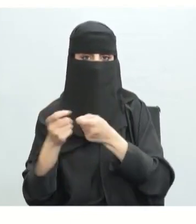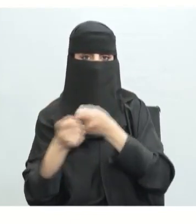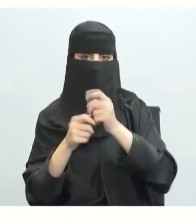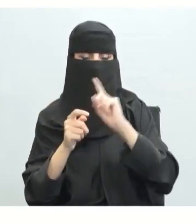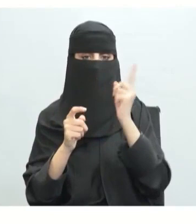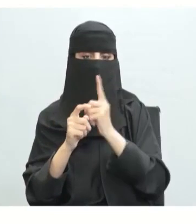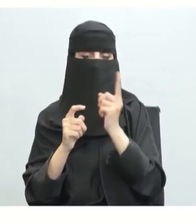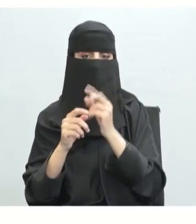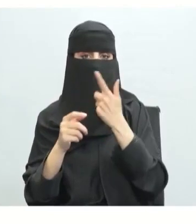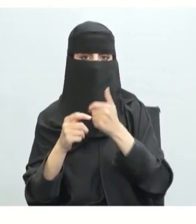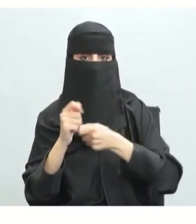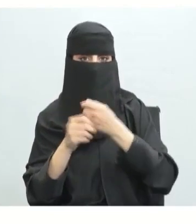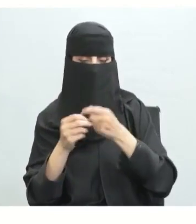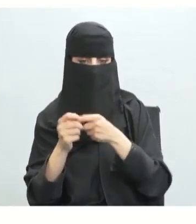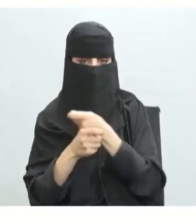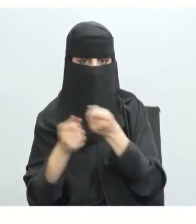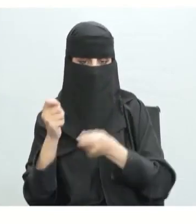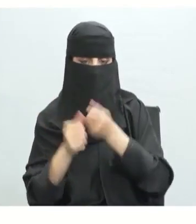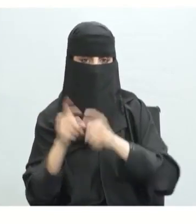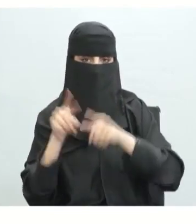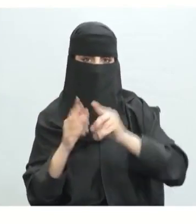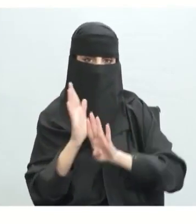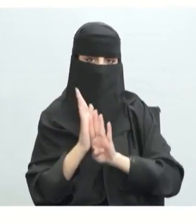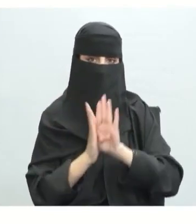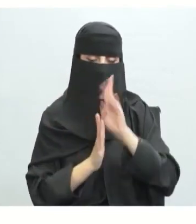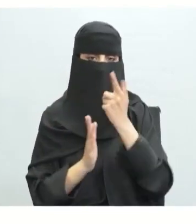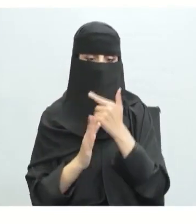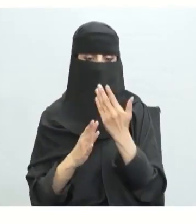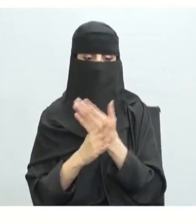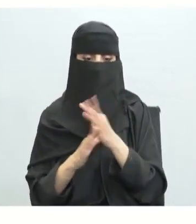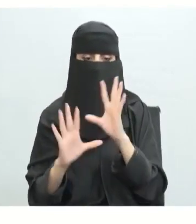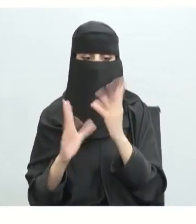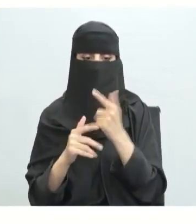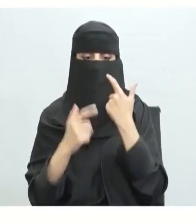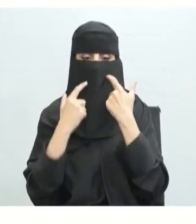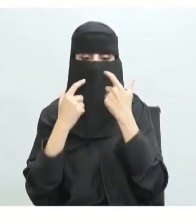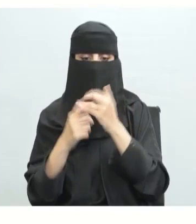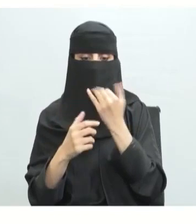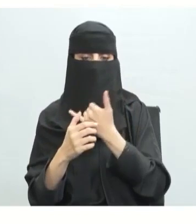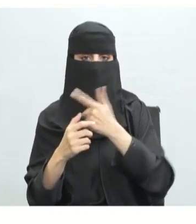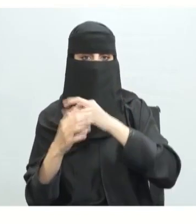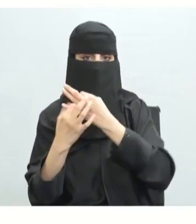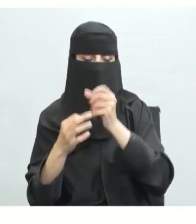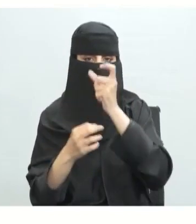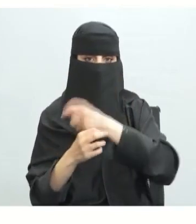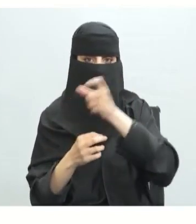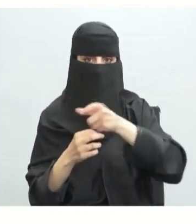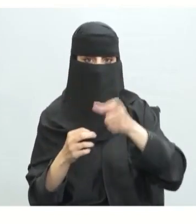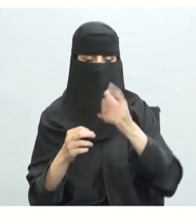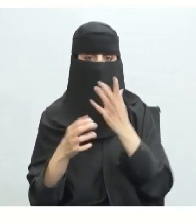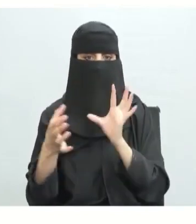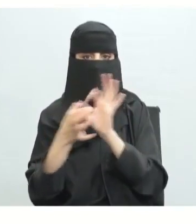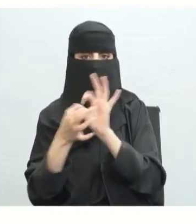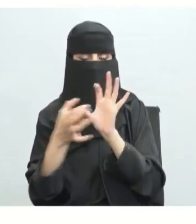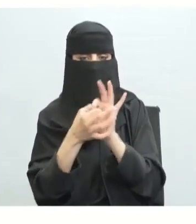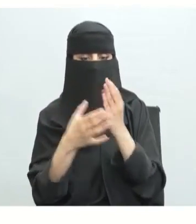العالم لتحرير اقتصاداتها هو تأكيد على استحقاقات منظمة التجارة العالمية التي تستطلع كل الدول إلى الانضمام إليها وهي